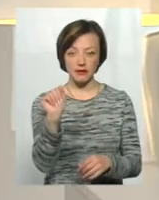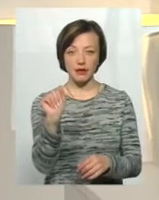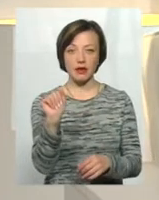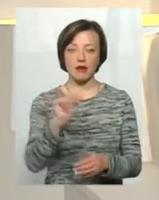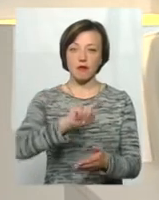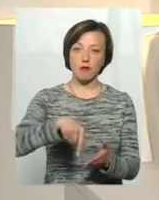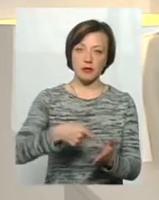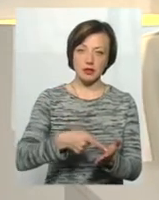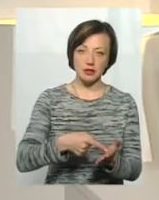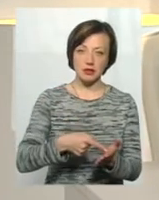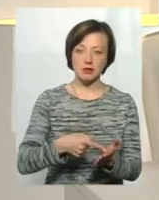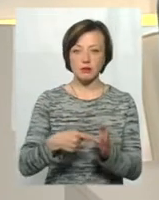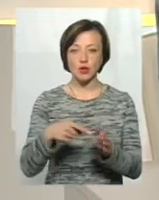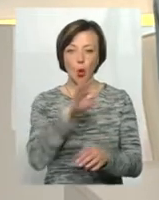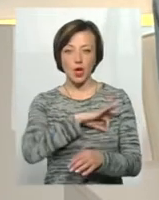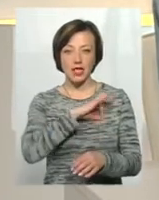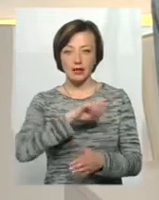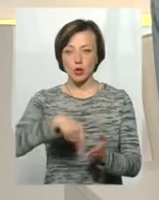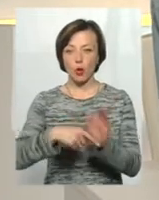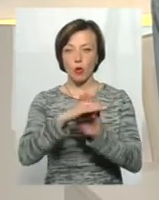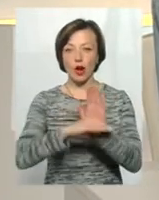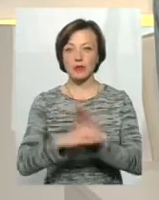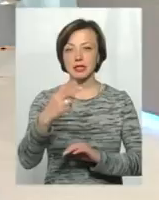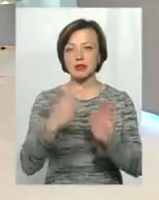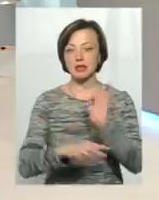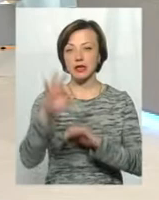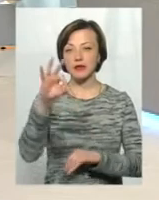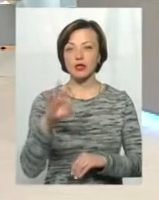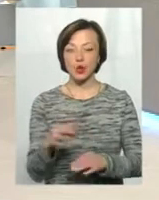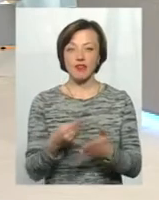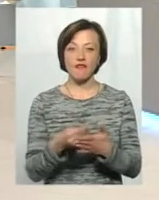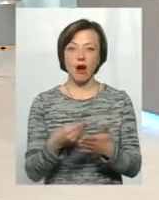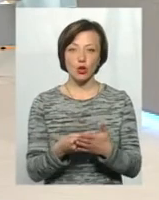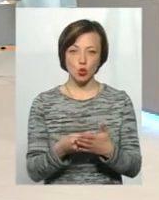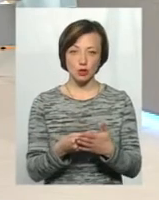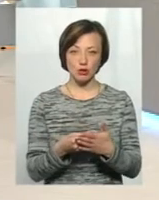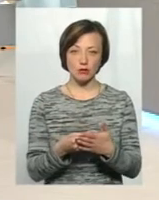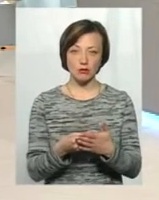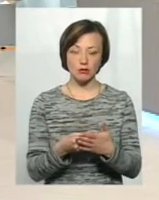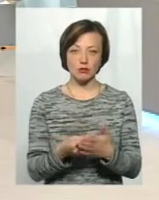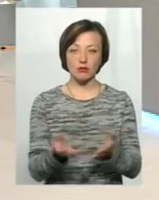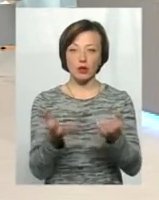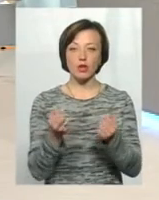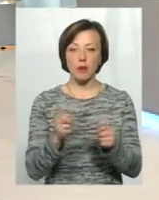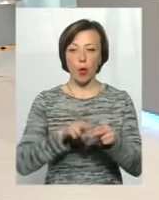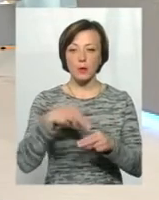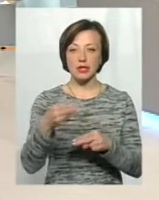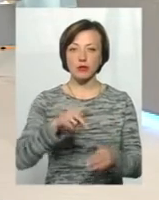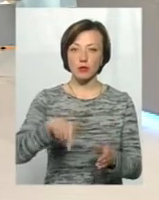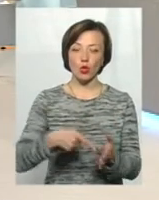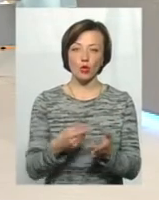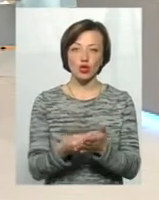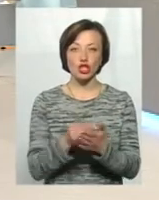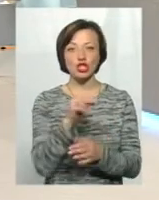скористатися міською програмою, 70% вартості отримати компенсацію з міського